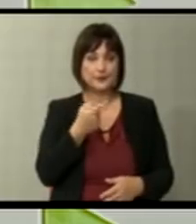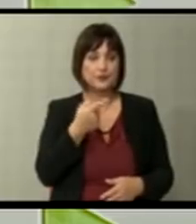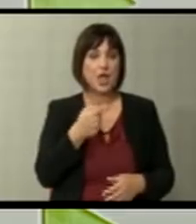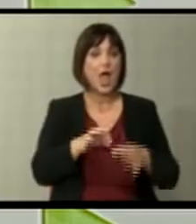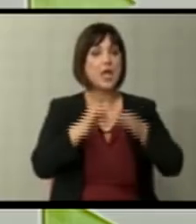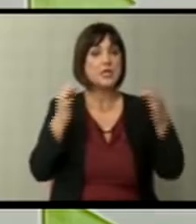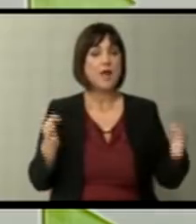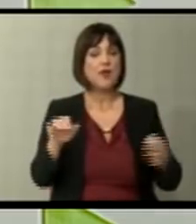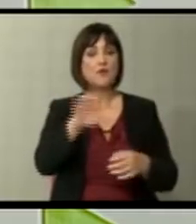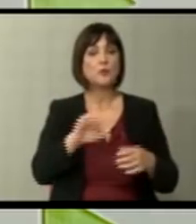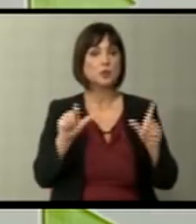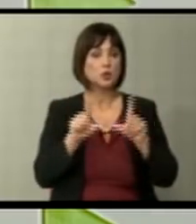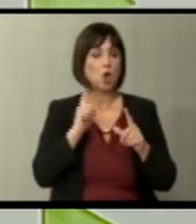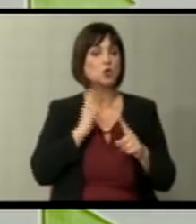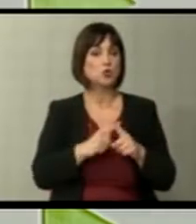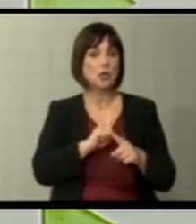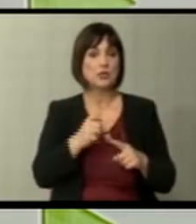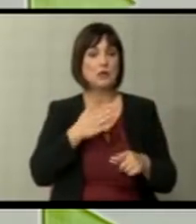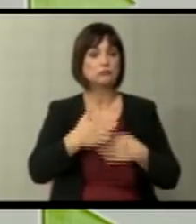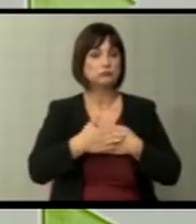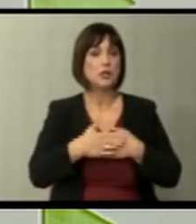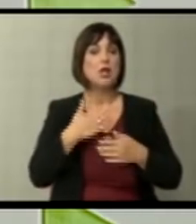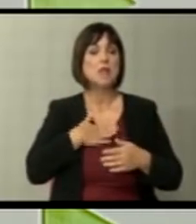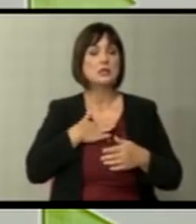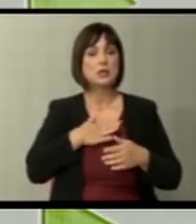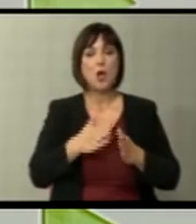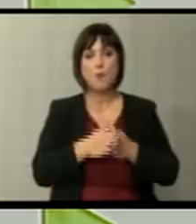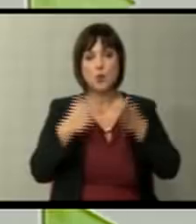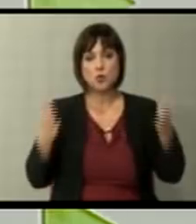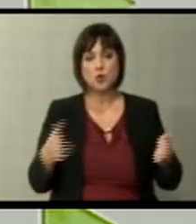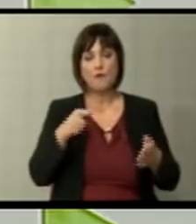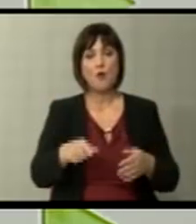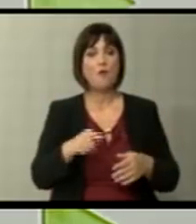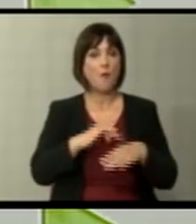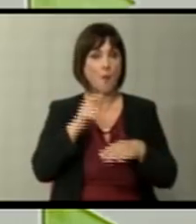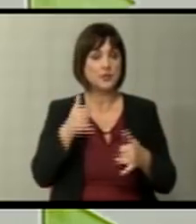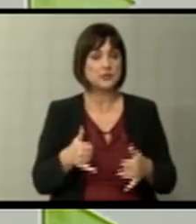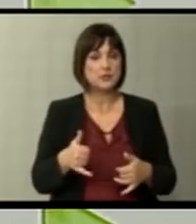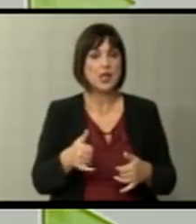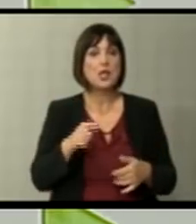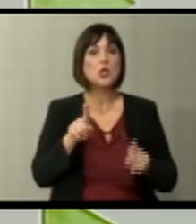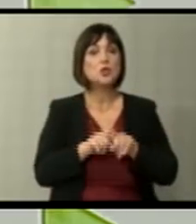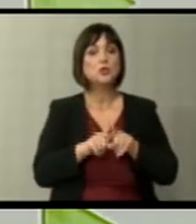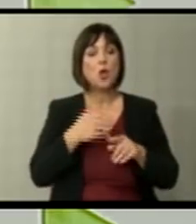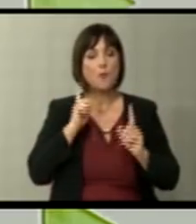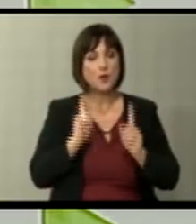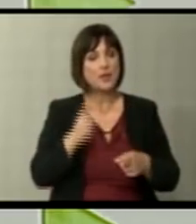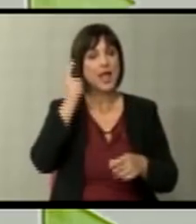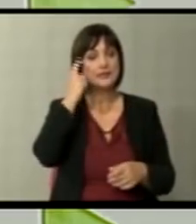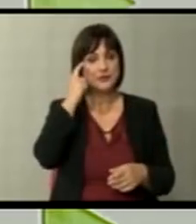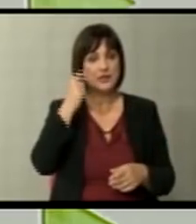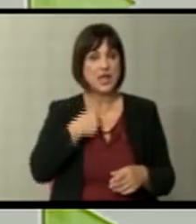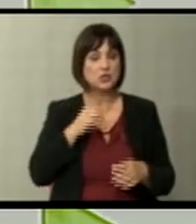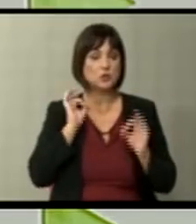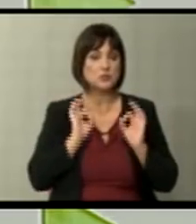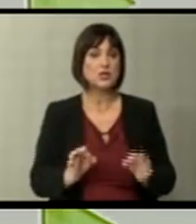Јавността во Европската Унија точно не е наклоната на проширувањето во овој момент. Исто така мора да бидеме свесни дека јас